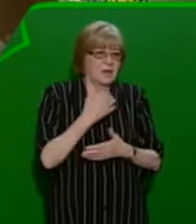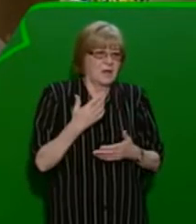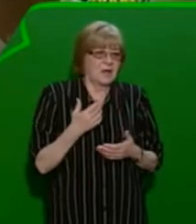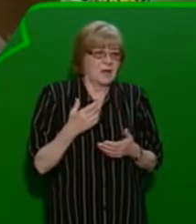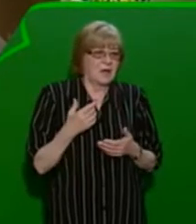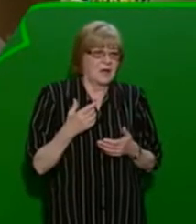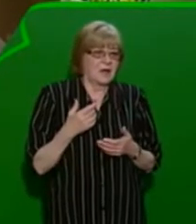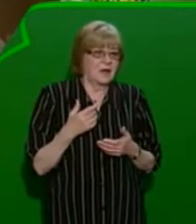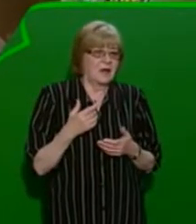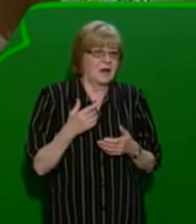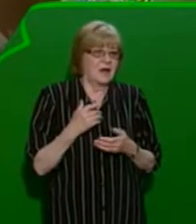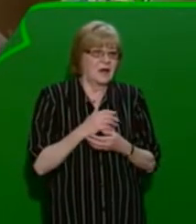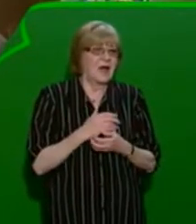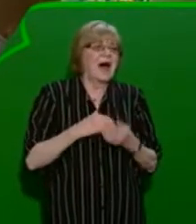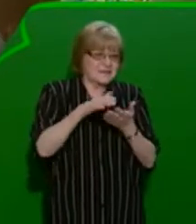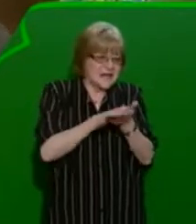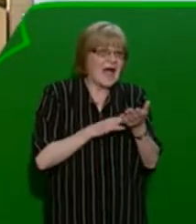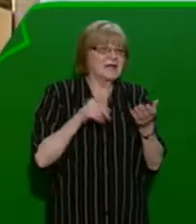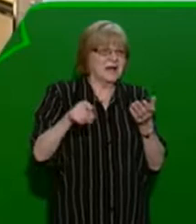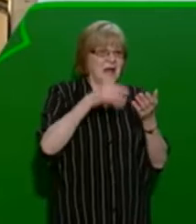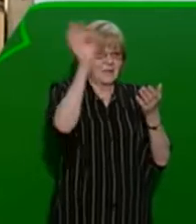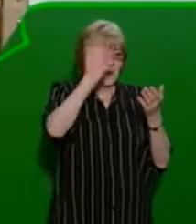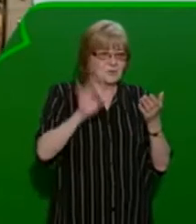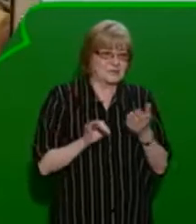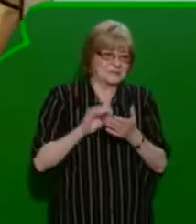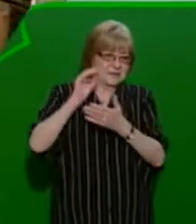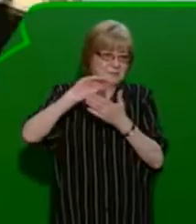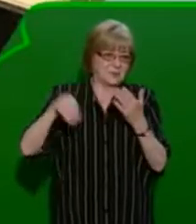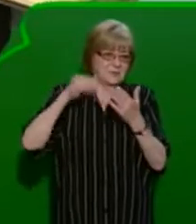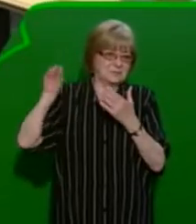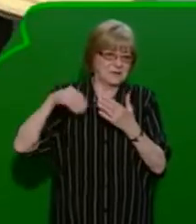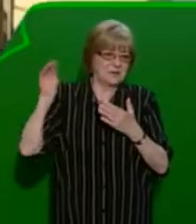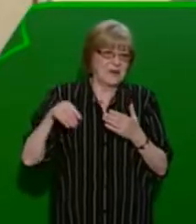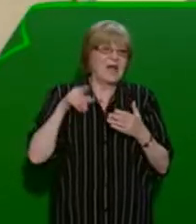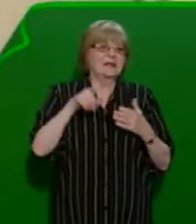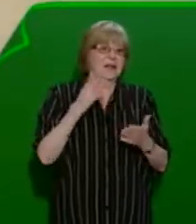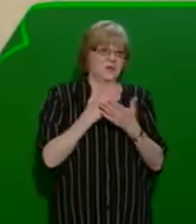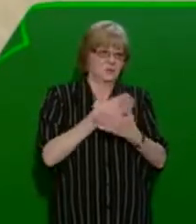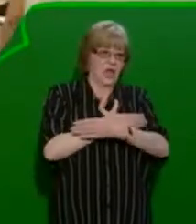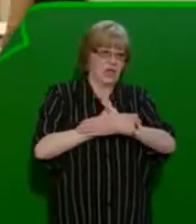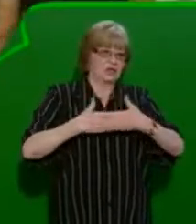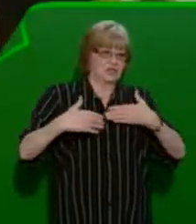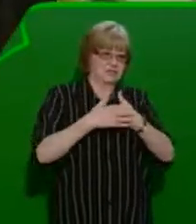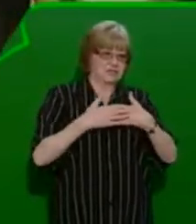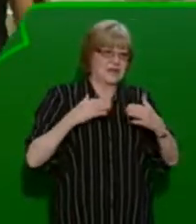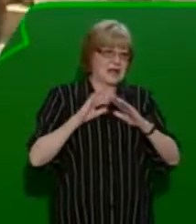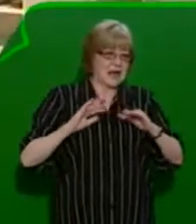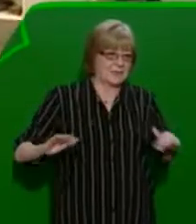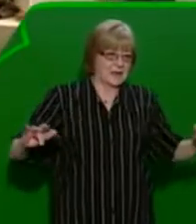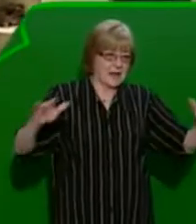zahájil autogramiádu. Tak tady se vlastně nacházíme teďka v čistý kabině už, kde vlastně člověk